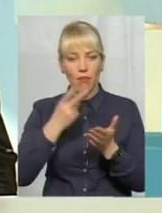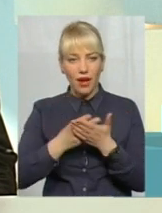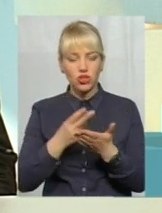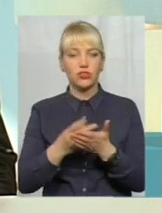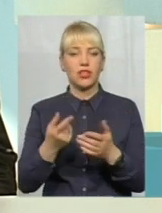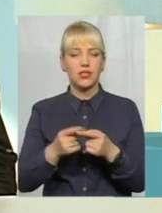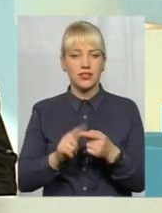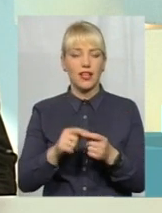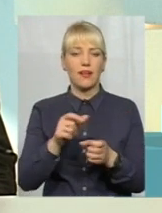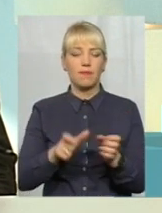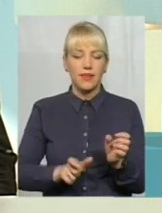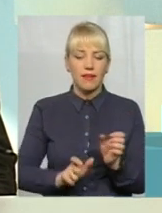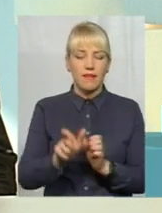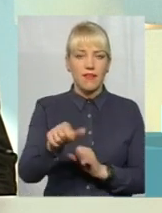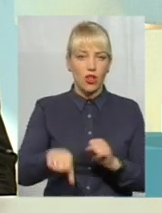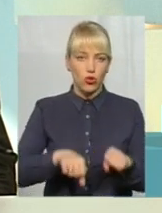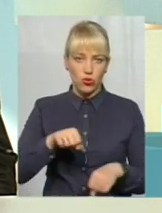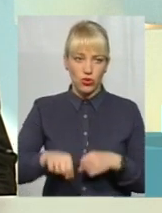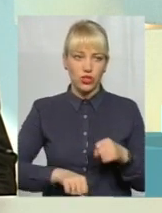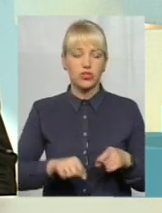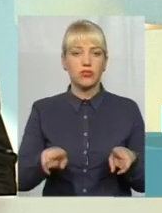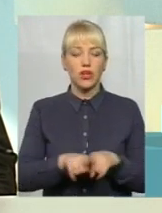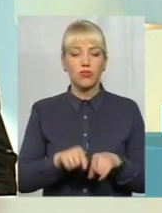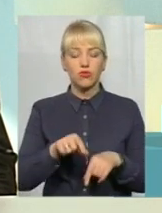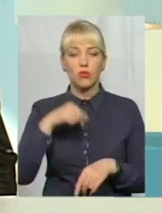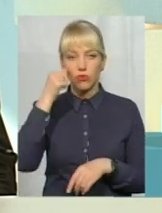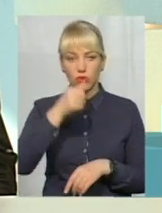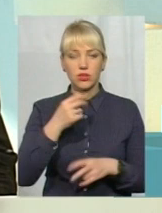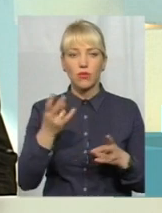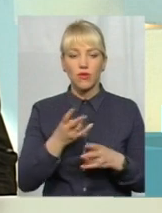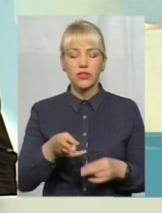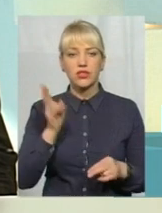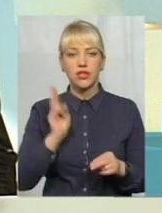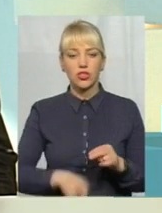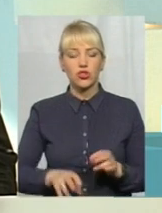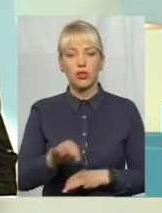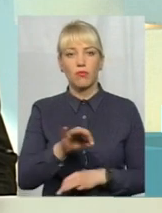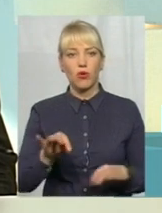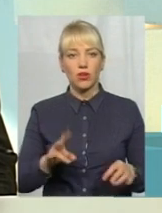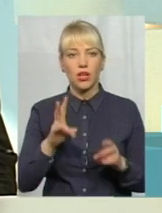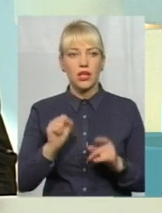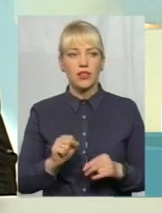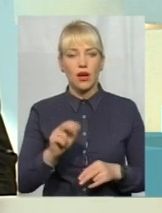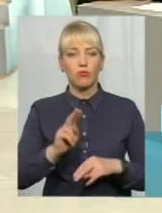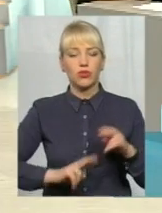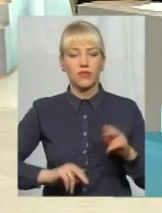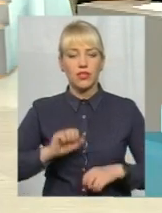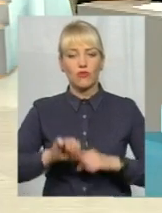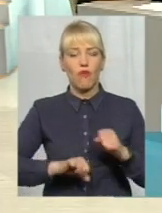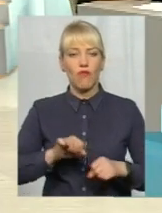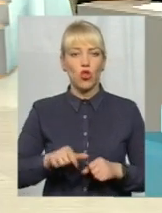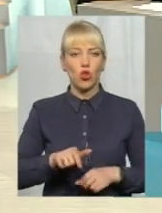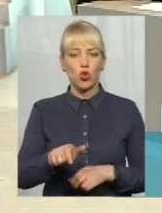Також цього року ми маємо закінчити проект на будівництво велодоріжки